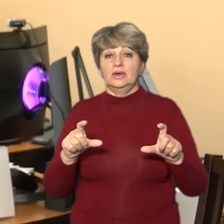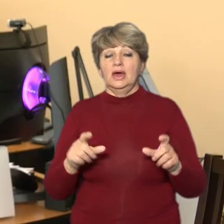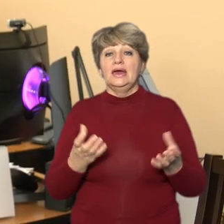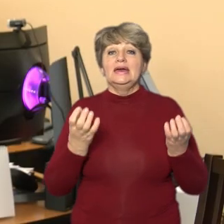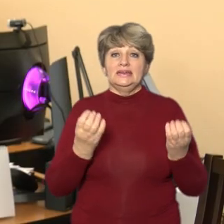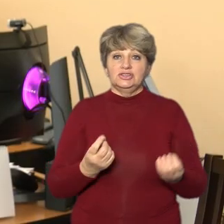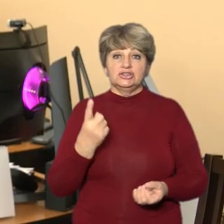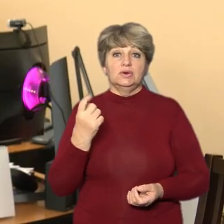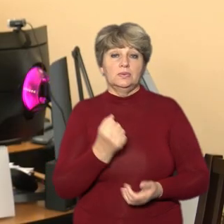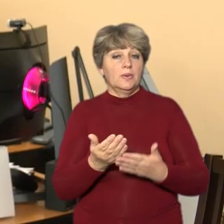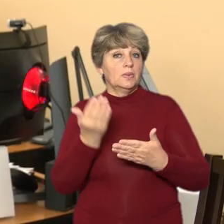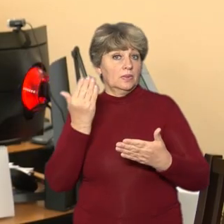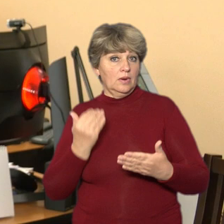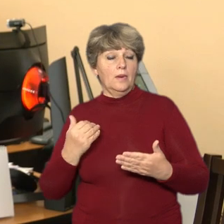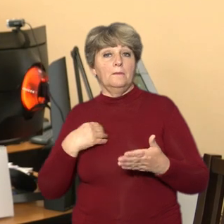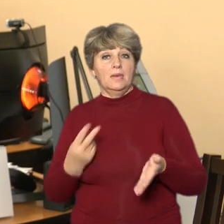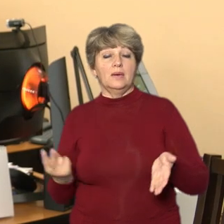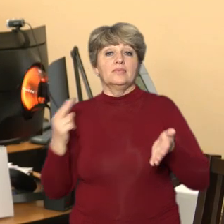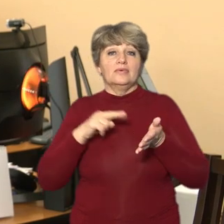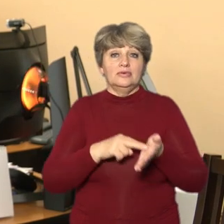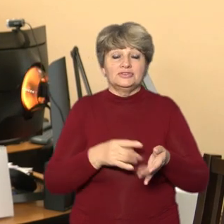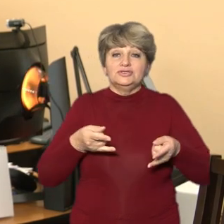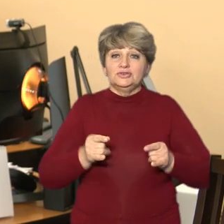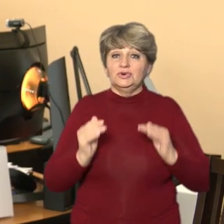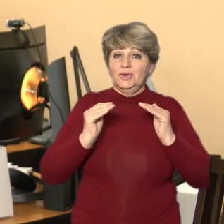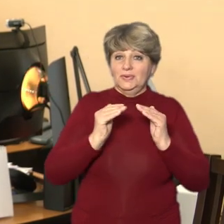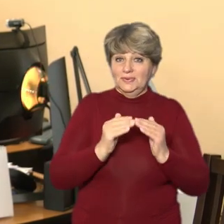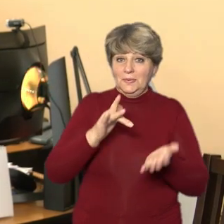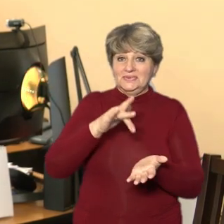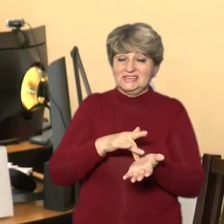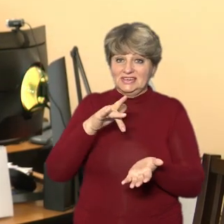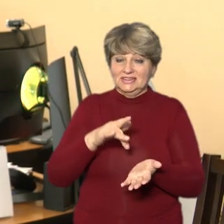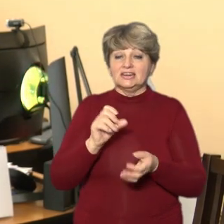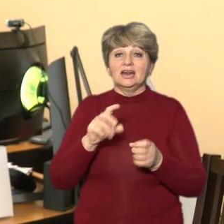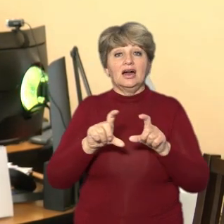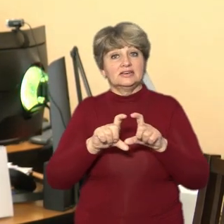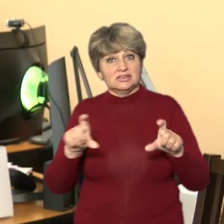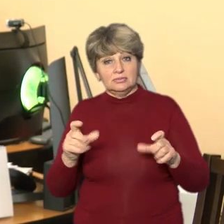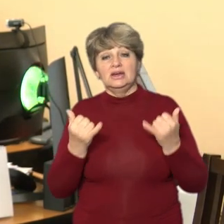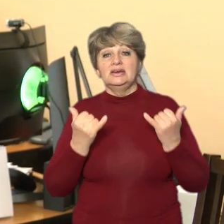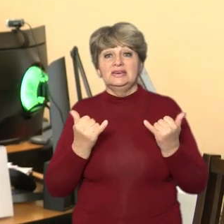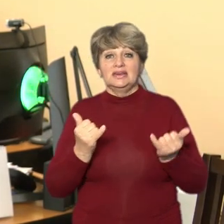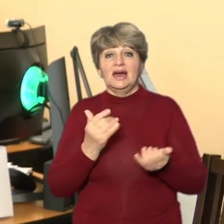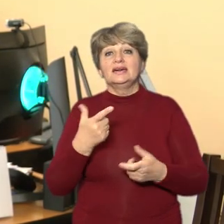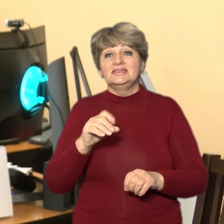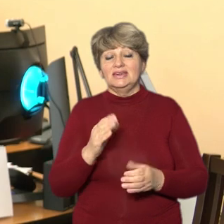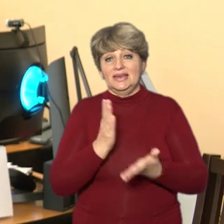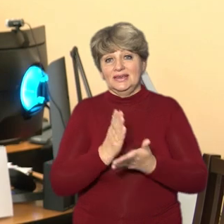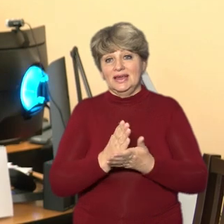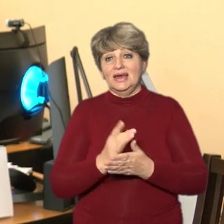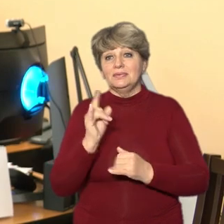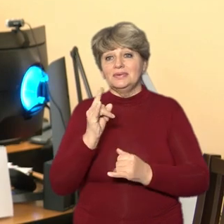Ще тиждень тому ми підключили перинатальний центр, як заклад, де перебувають геть маленькі діти, а